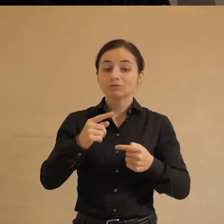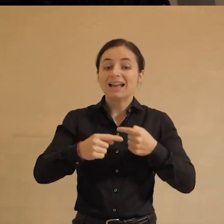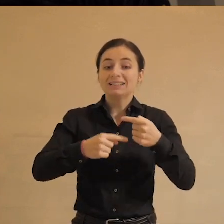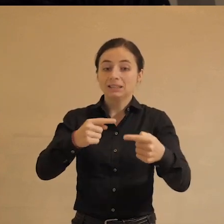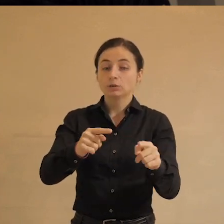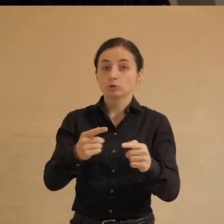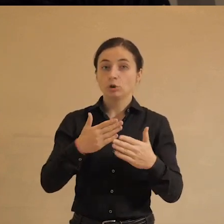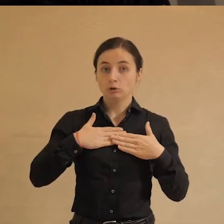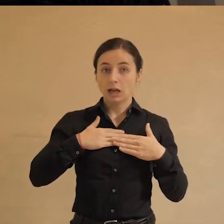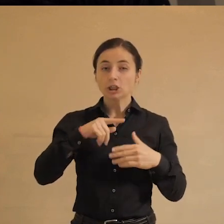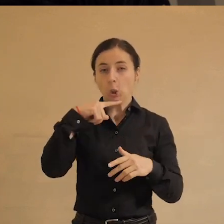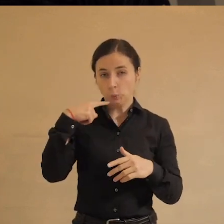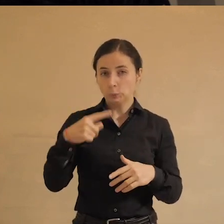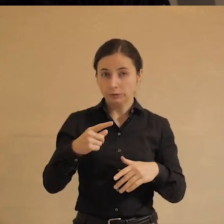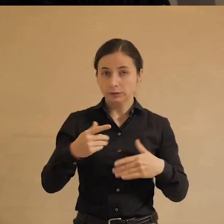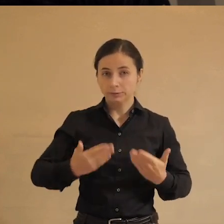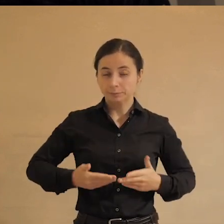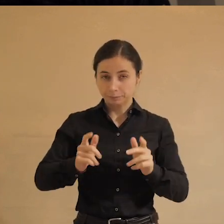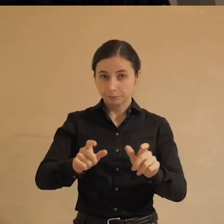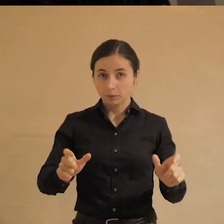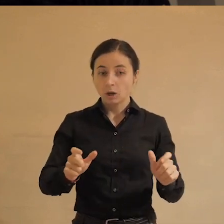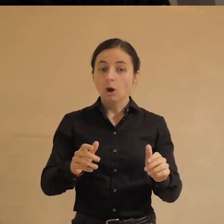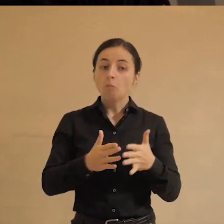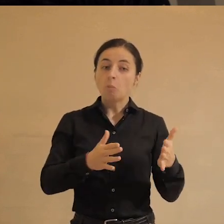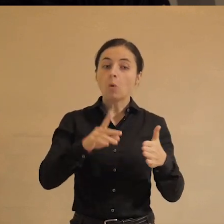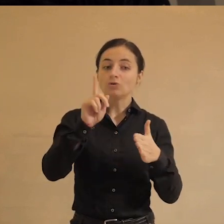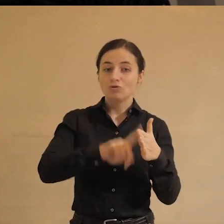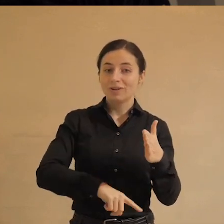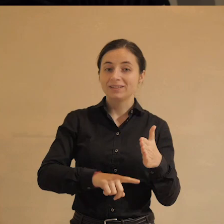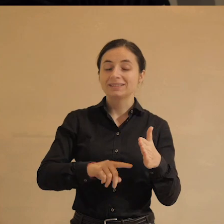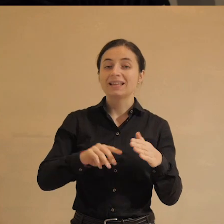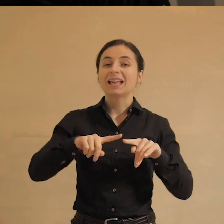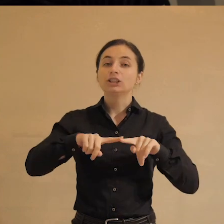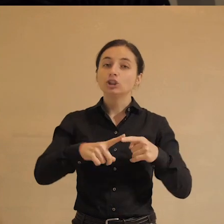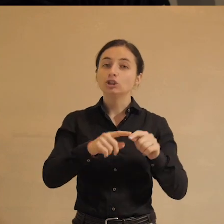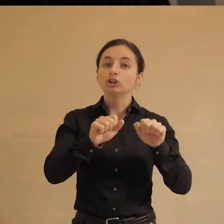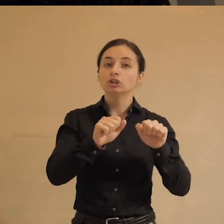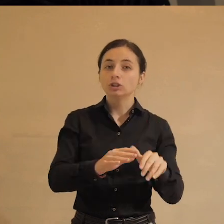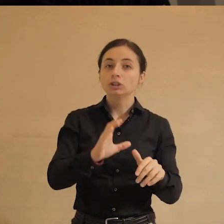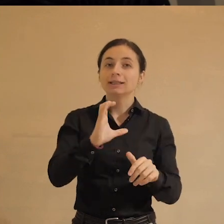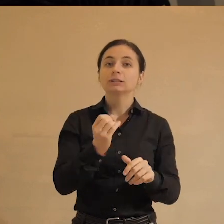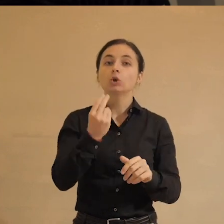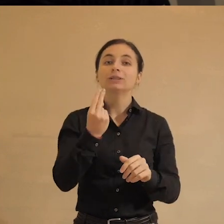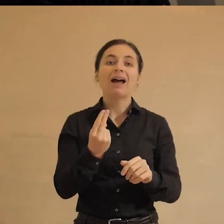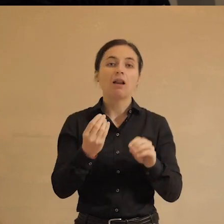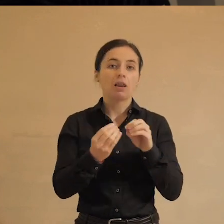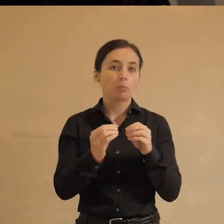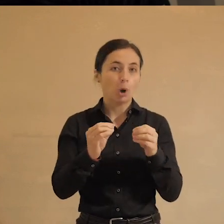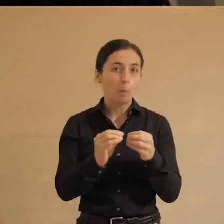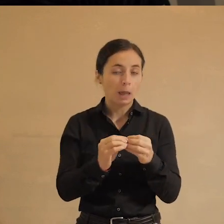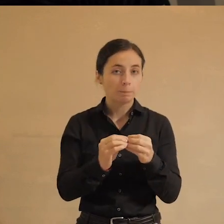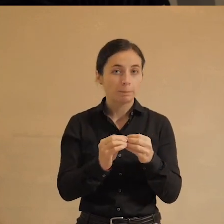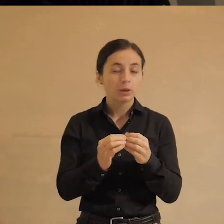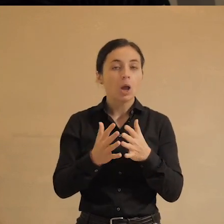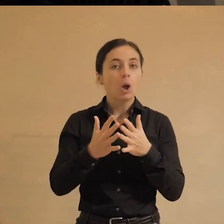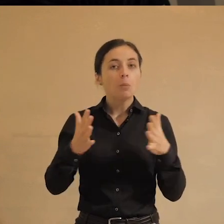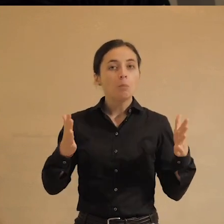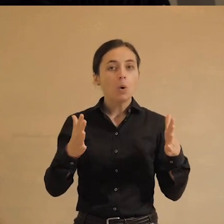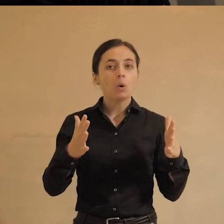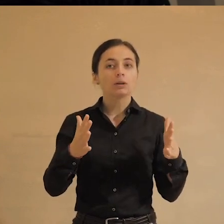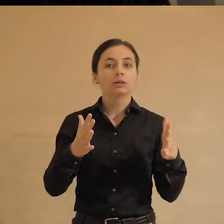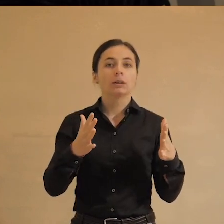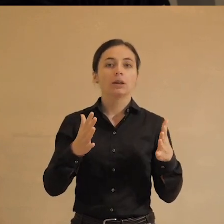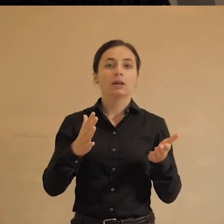сограждане больше верят в технические решения социальных проблем, более